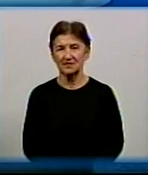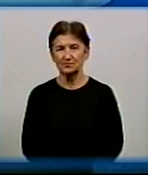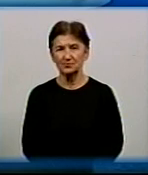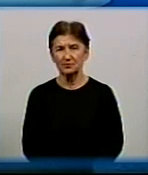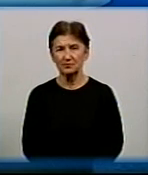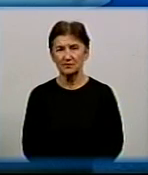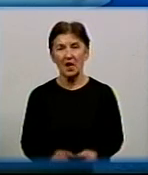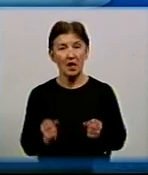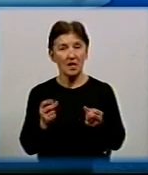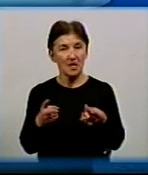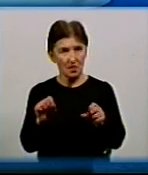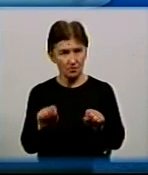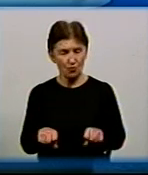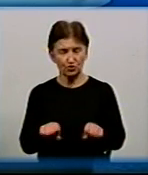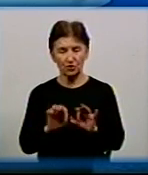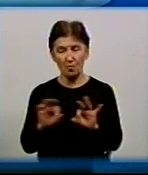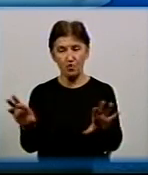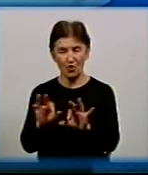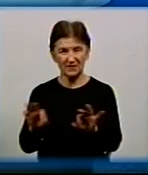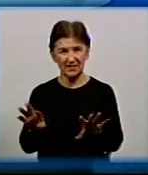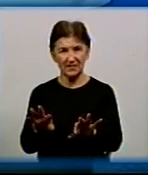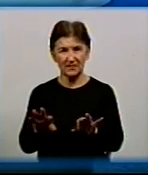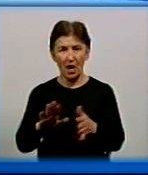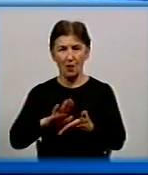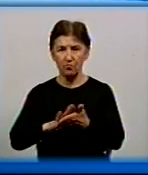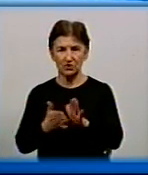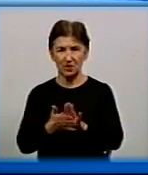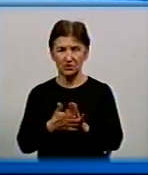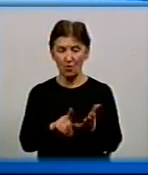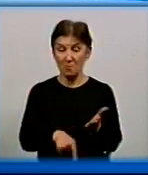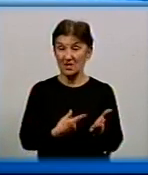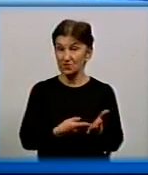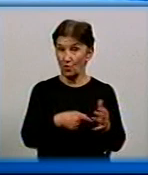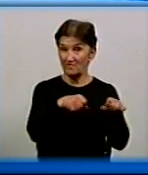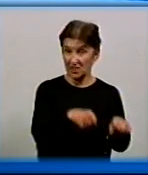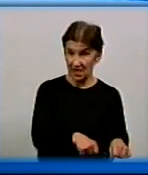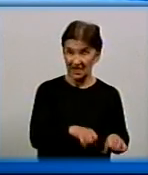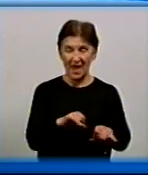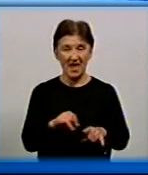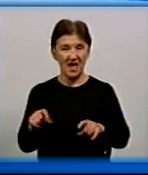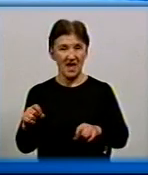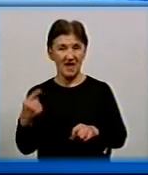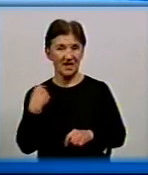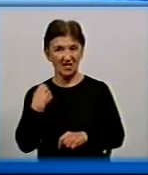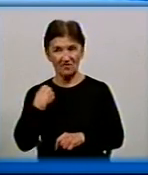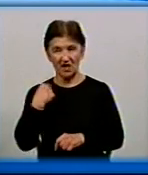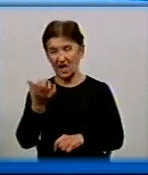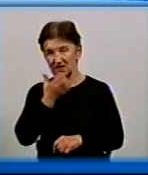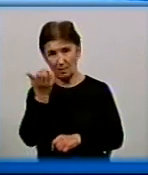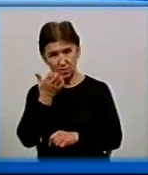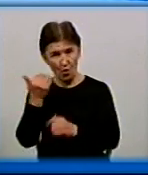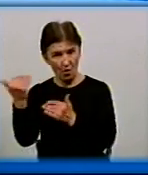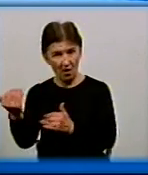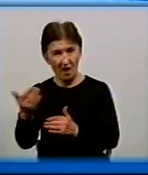Як можна пояснити позицію і міської влади, і керівництва нинішнього «Кіровоградтепло» в тому